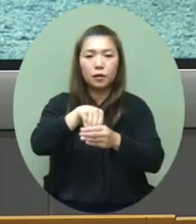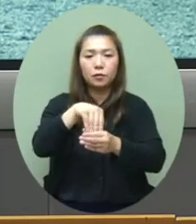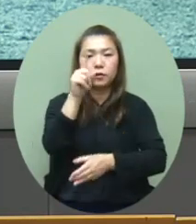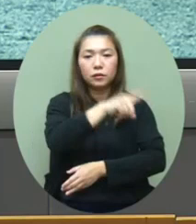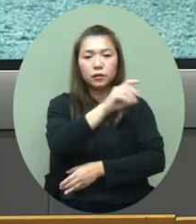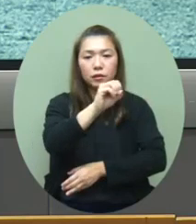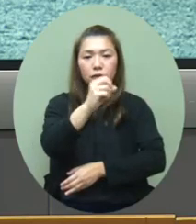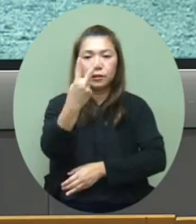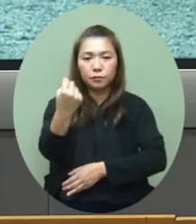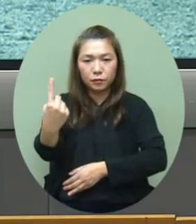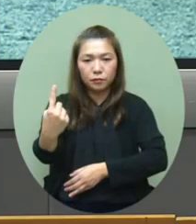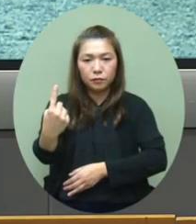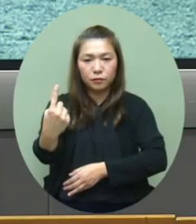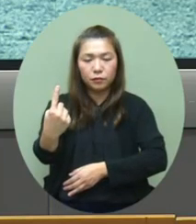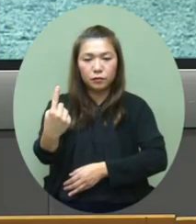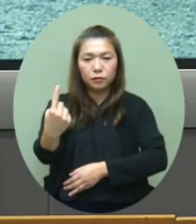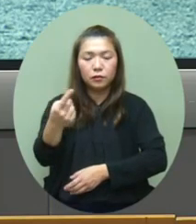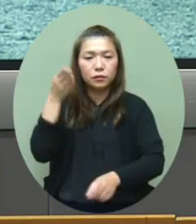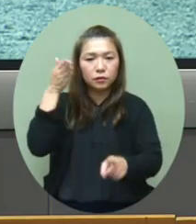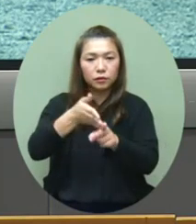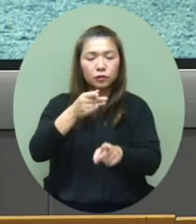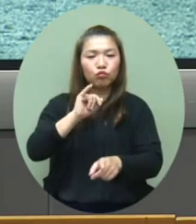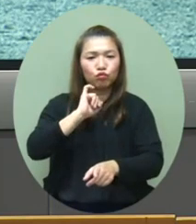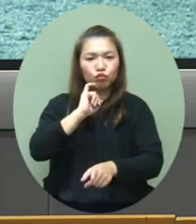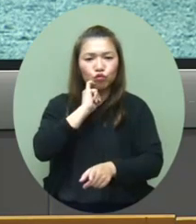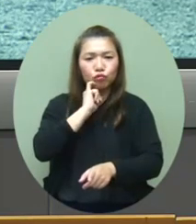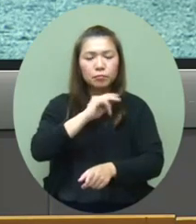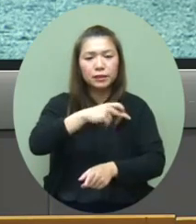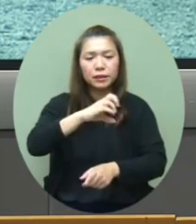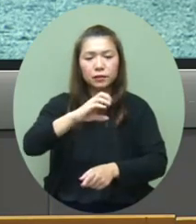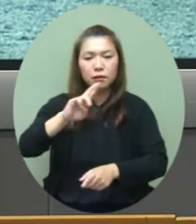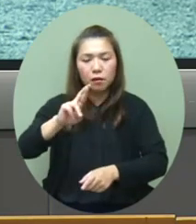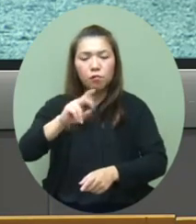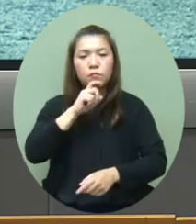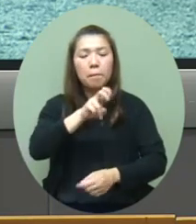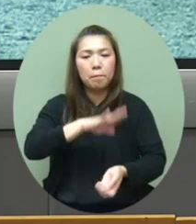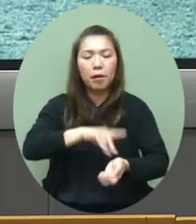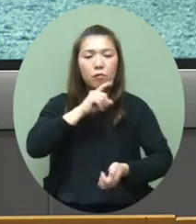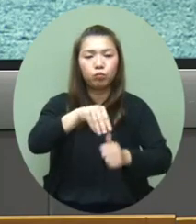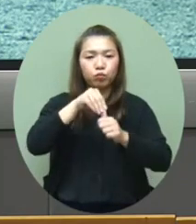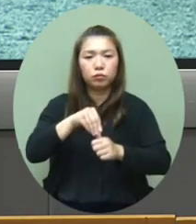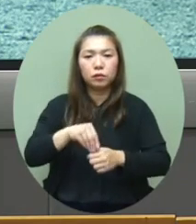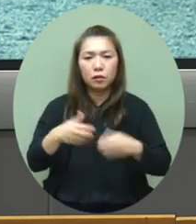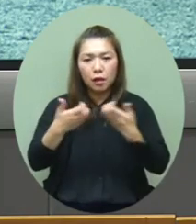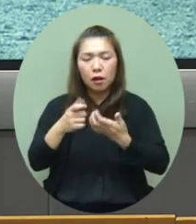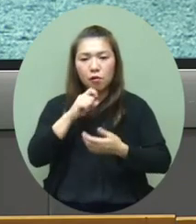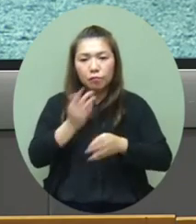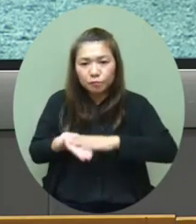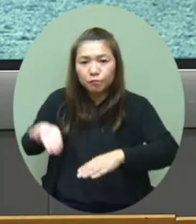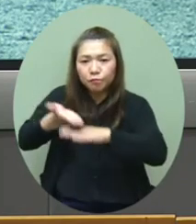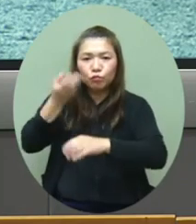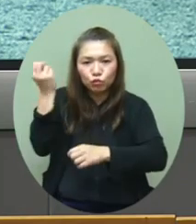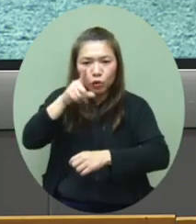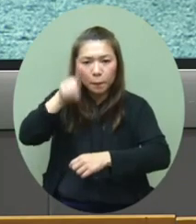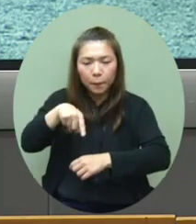1021宗直接由核酸检测阳性个案另外是核实了的快速